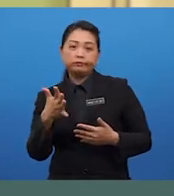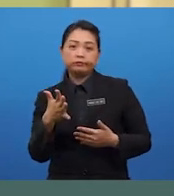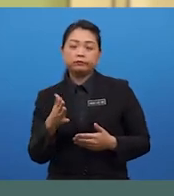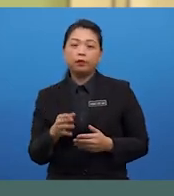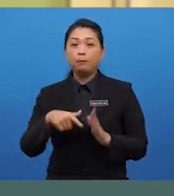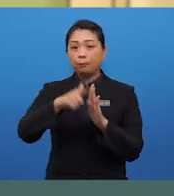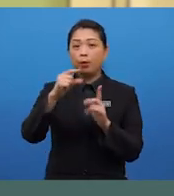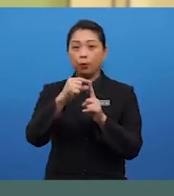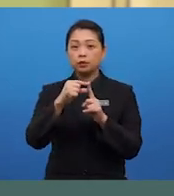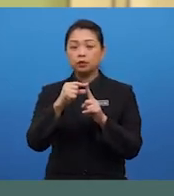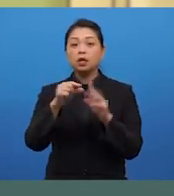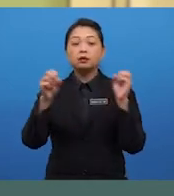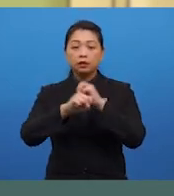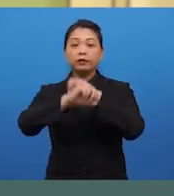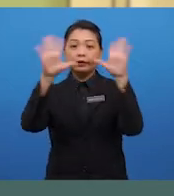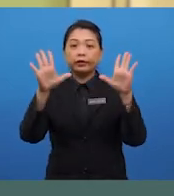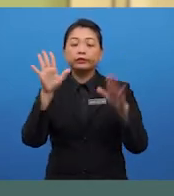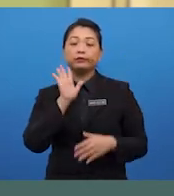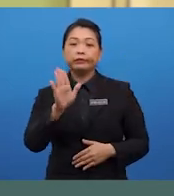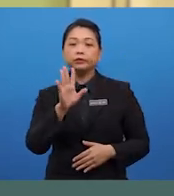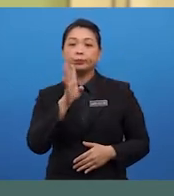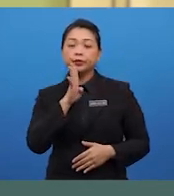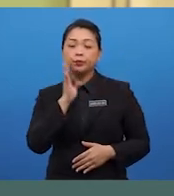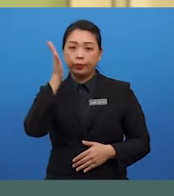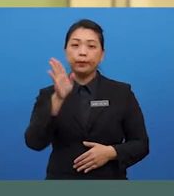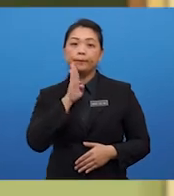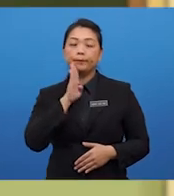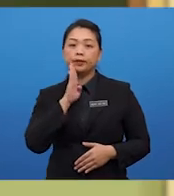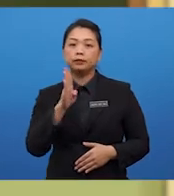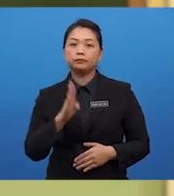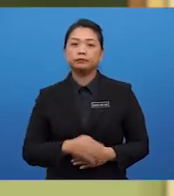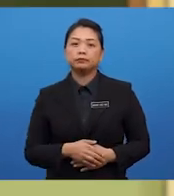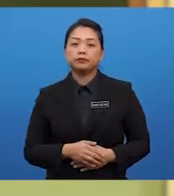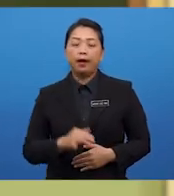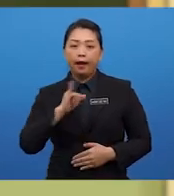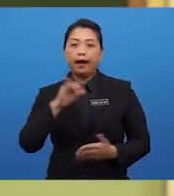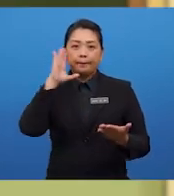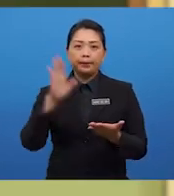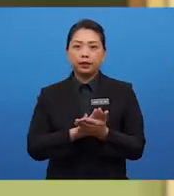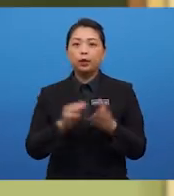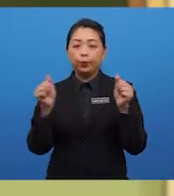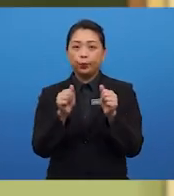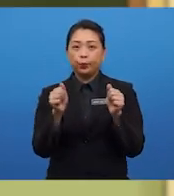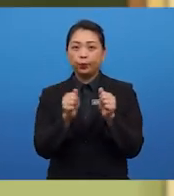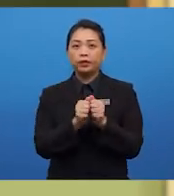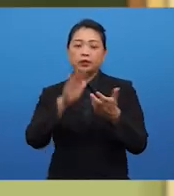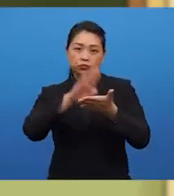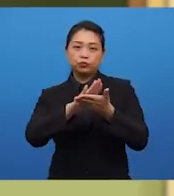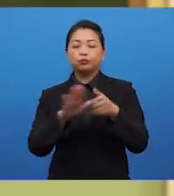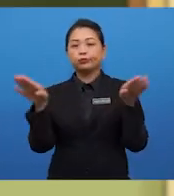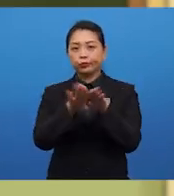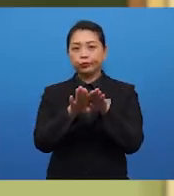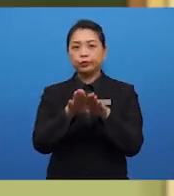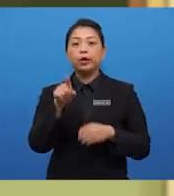of course, with more words, the clearer your speech will be. Now, I believe, now with the schools closed,